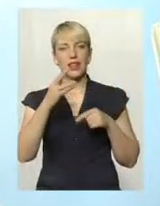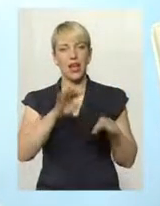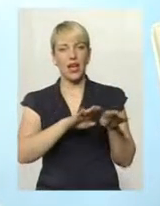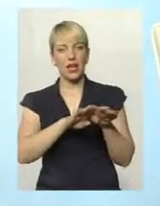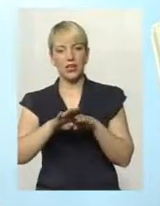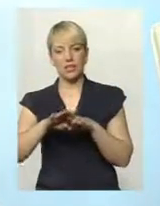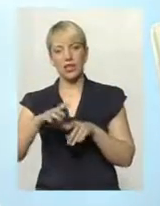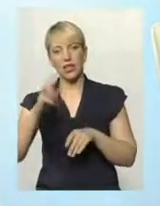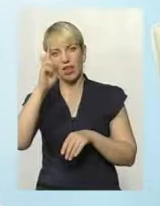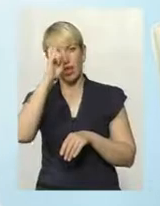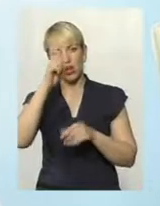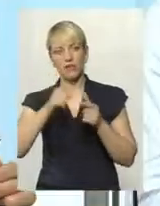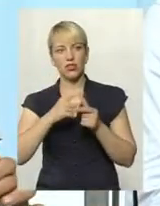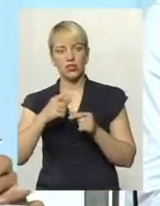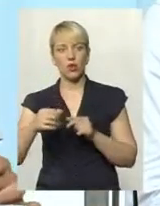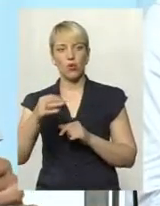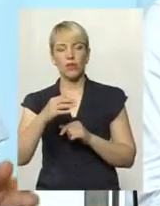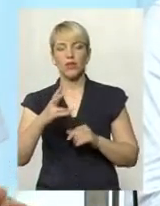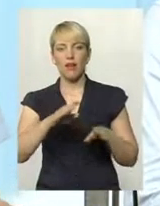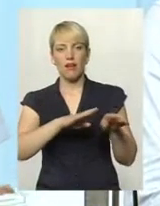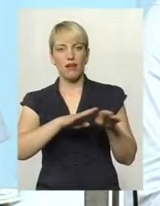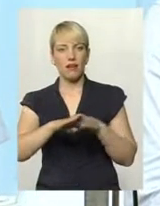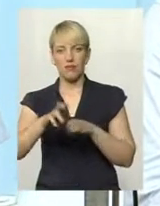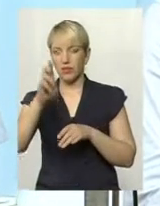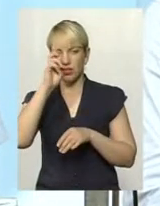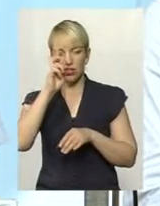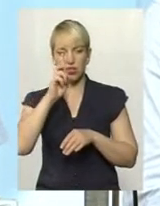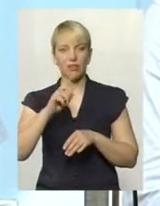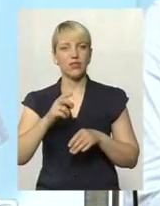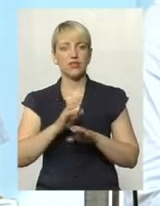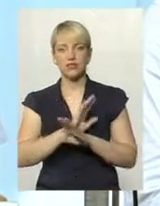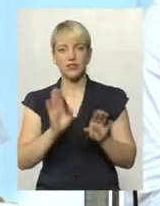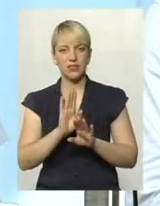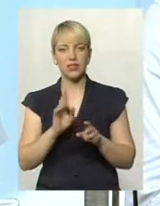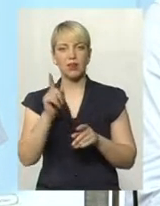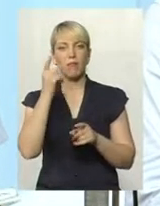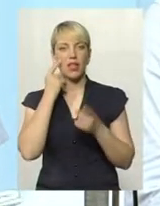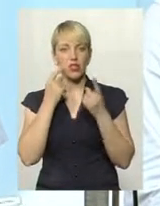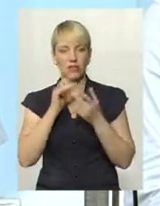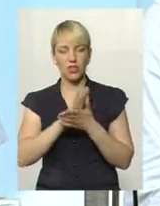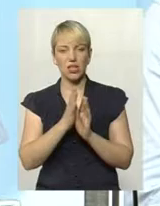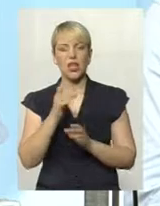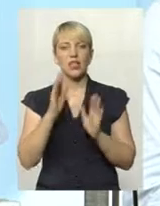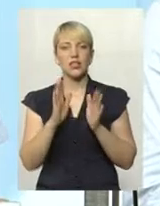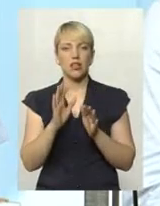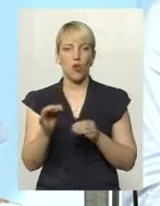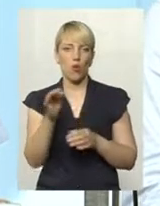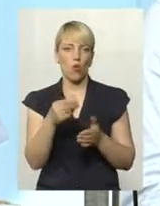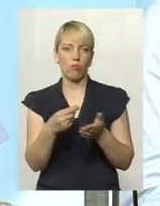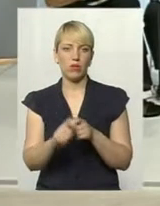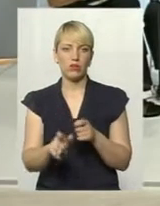області? Це на рівні області. На рівні держави, я сказав, що там дуже плачавна ситуація. І мені кажеться, що